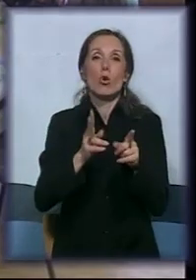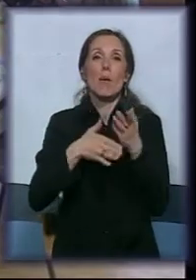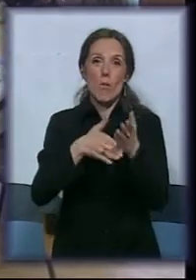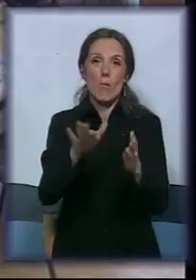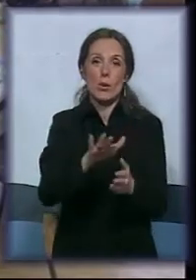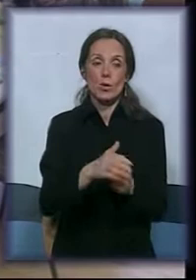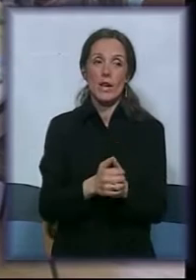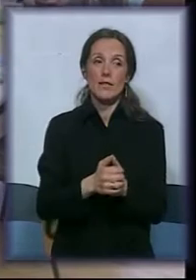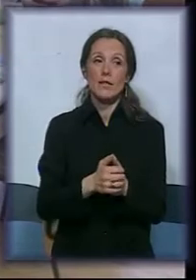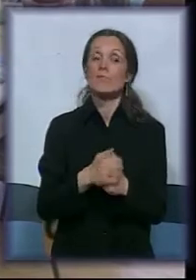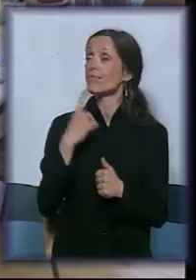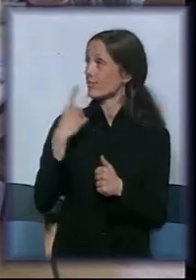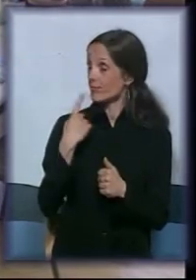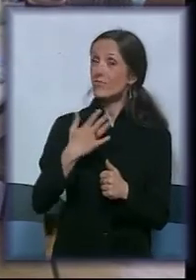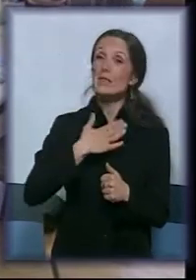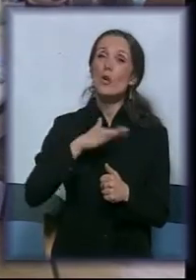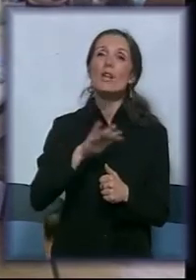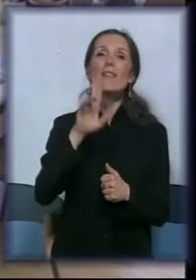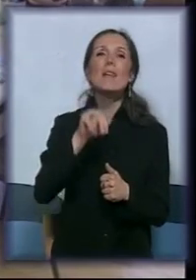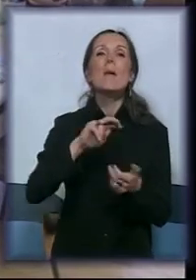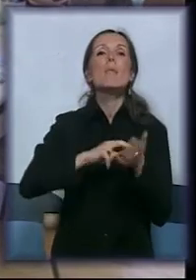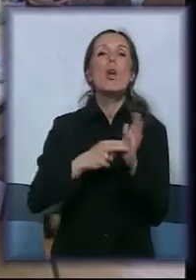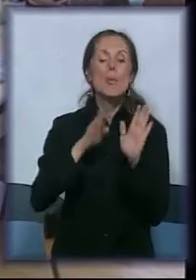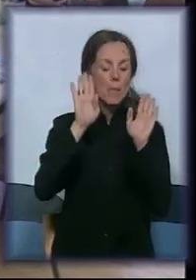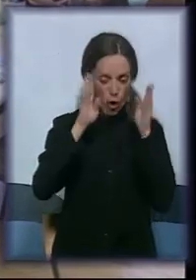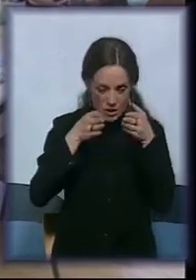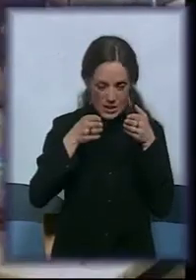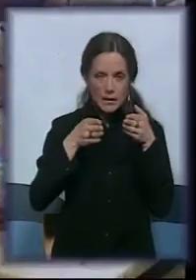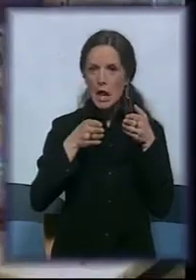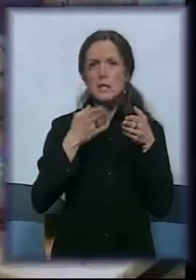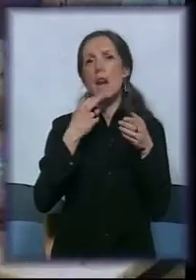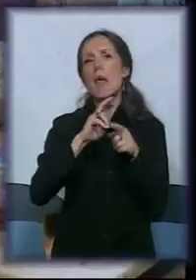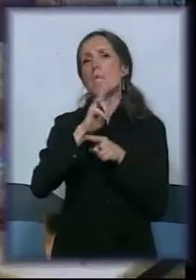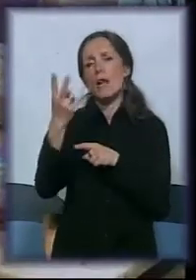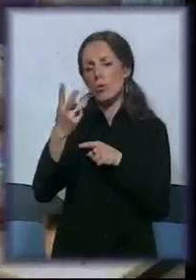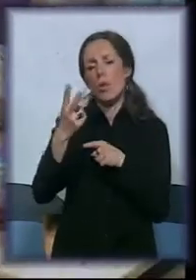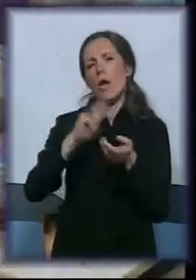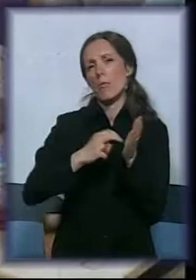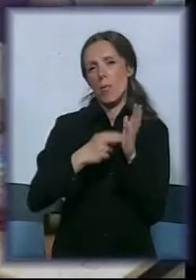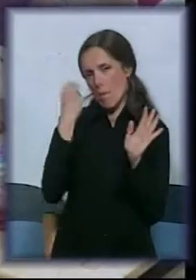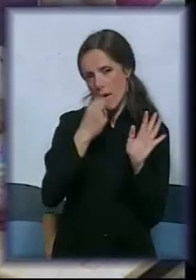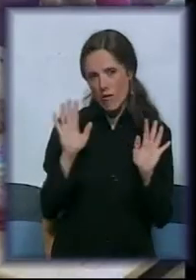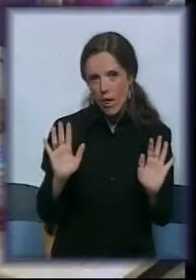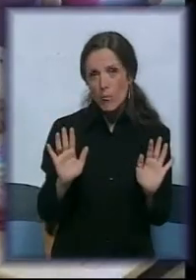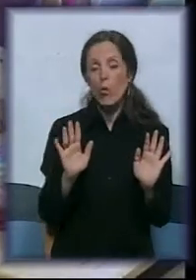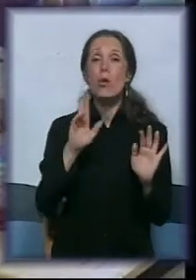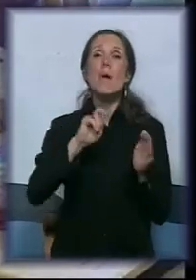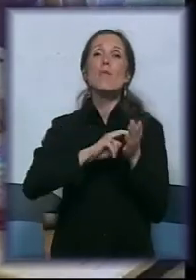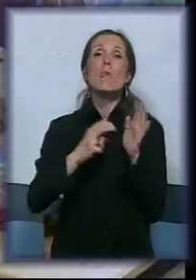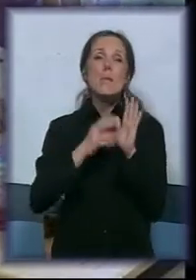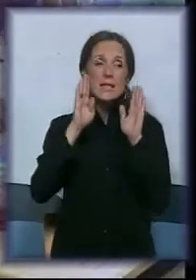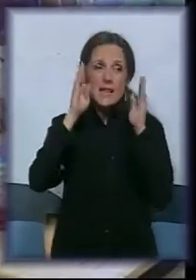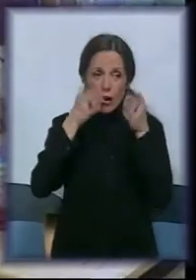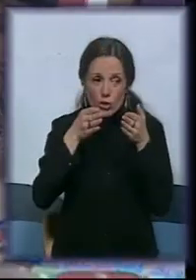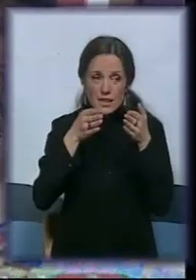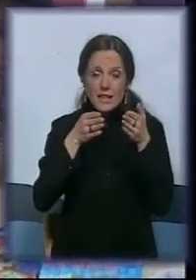Moje dete ima problema sa koncentracijom, znači nema već daljih problema od toga, hvala Bogu. Znači ima problema sa koncentracijom, što